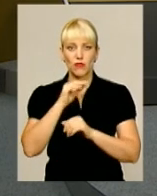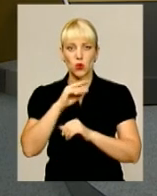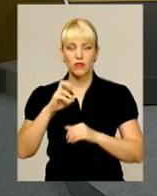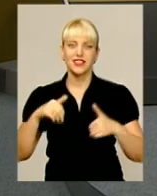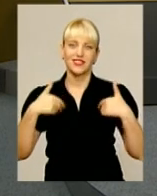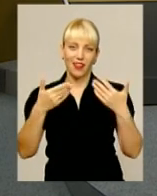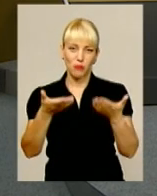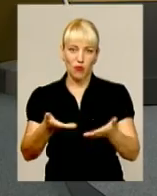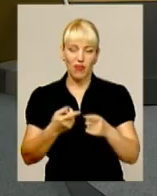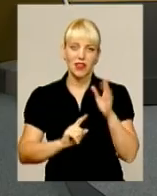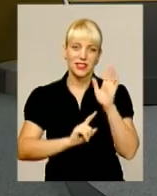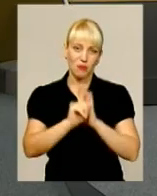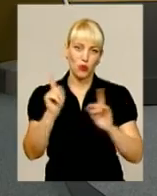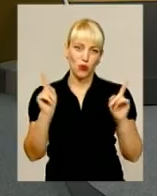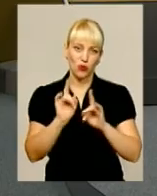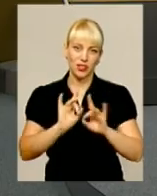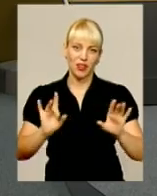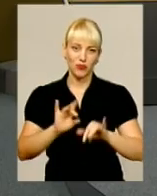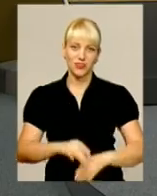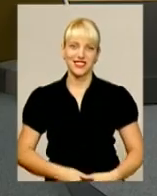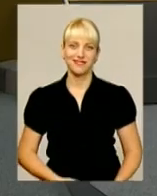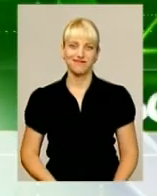Вітаємо вас. На початку короткий анонс.